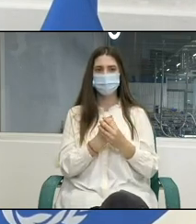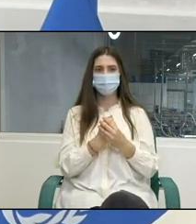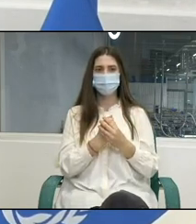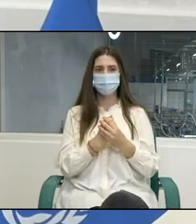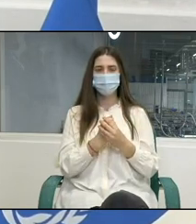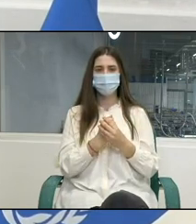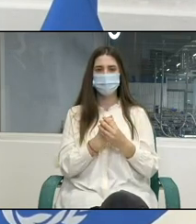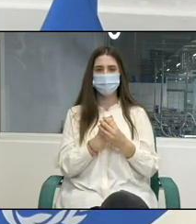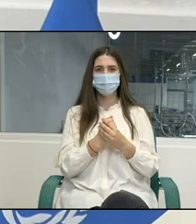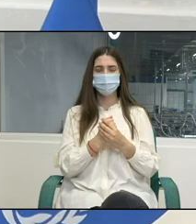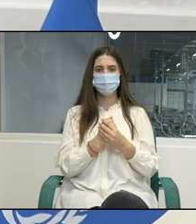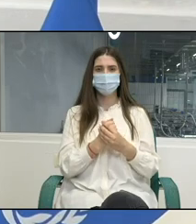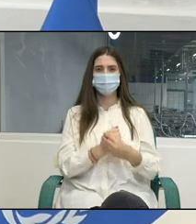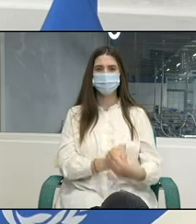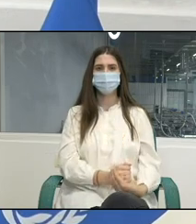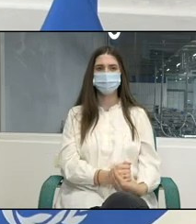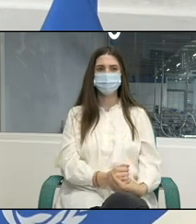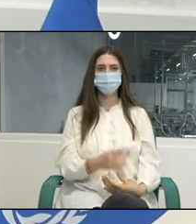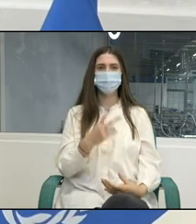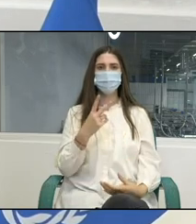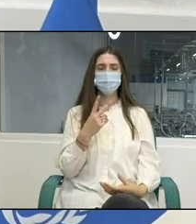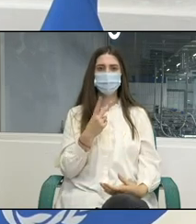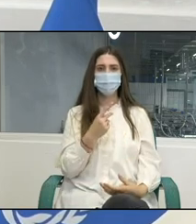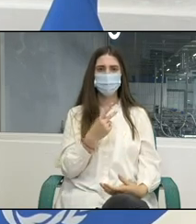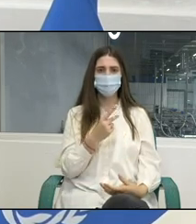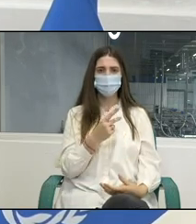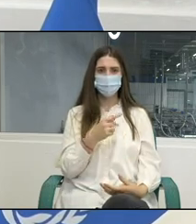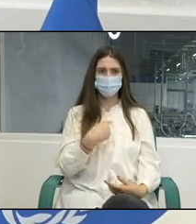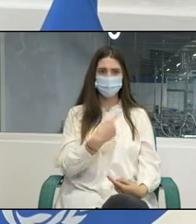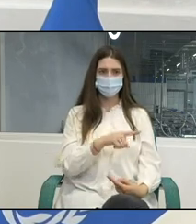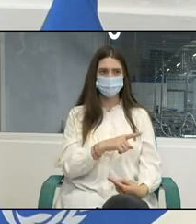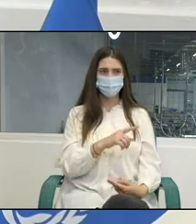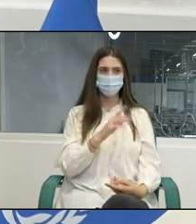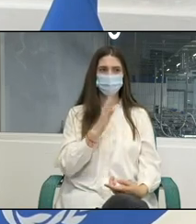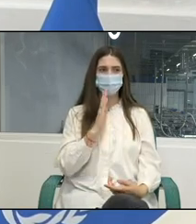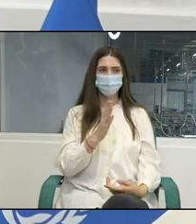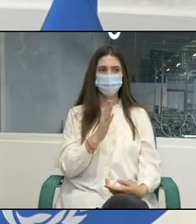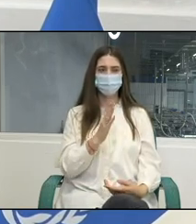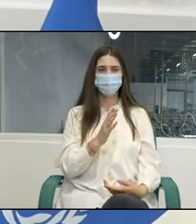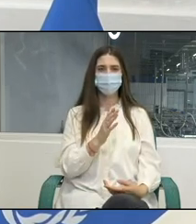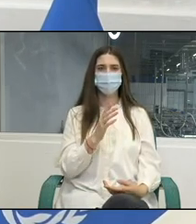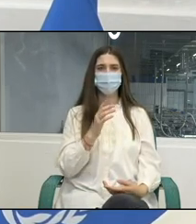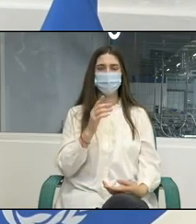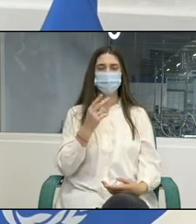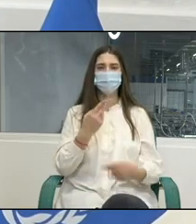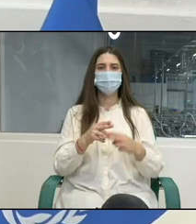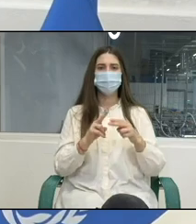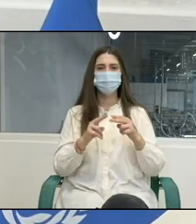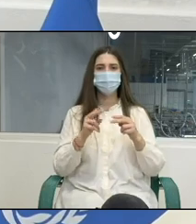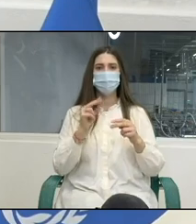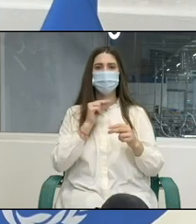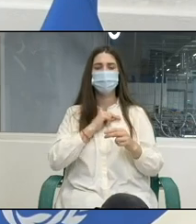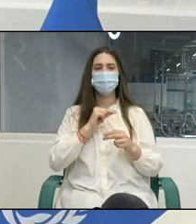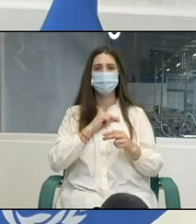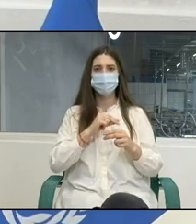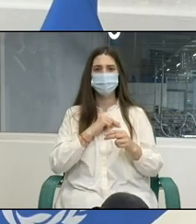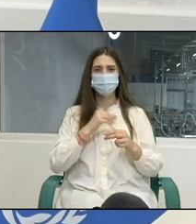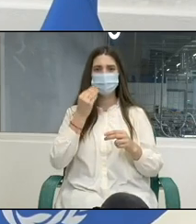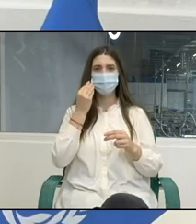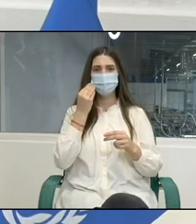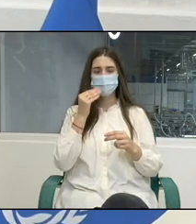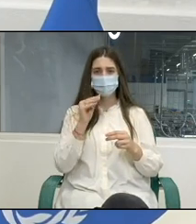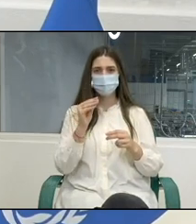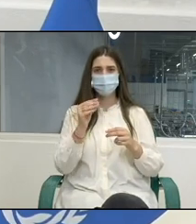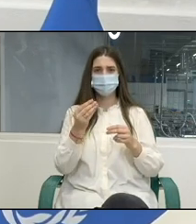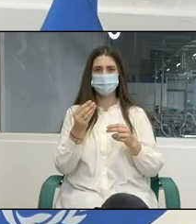platformă discuție o altă platformă care ar putea influența la formarea acestor condiții de activitate agenților economice